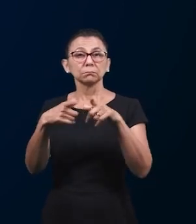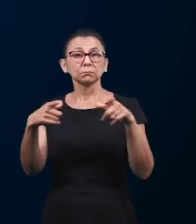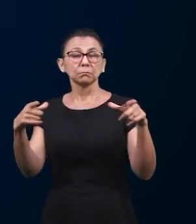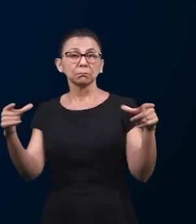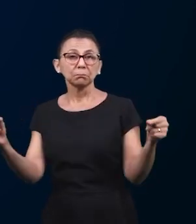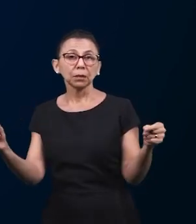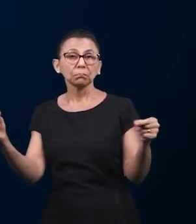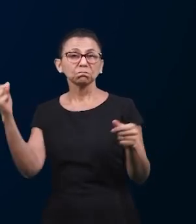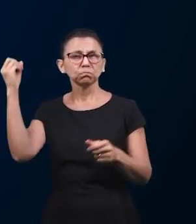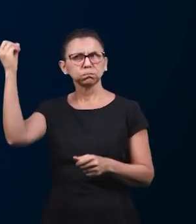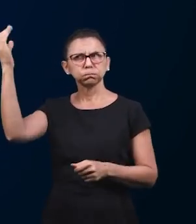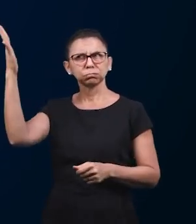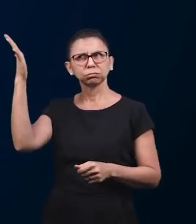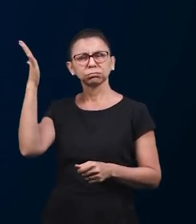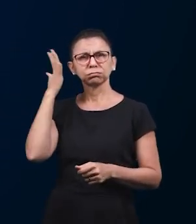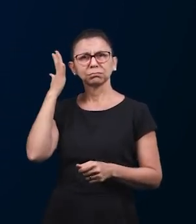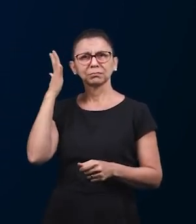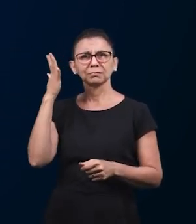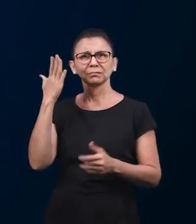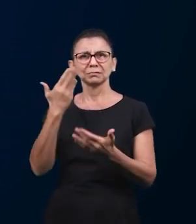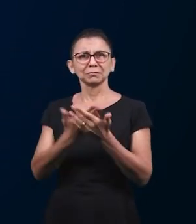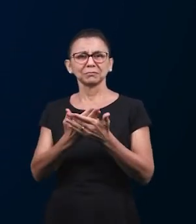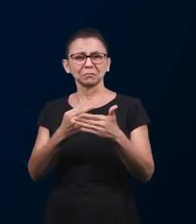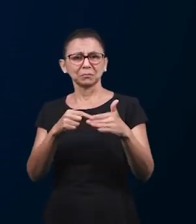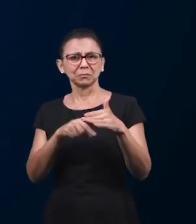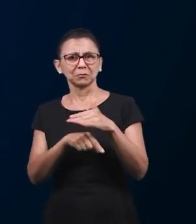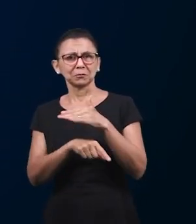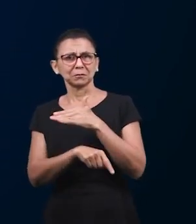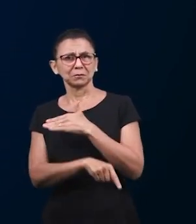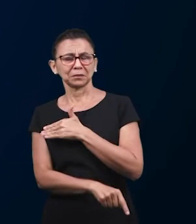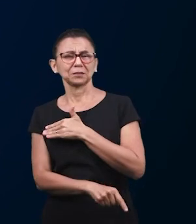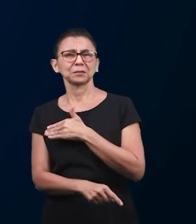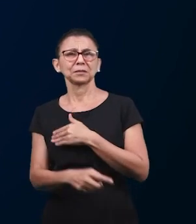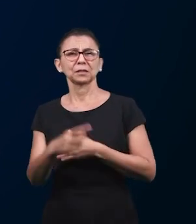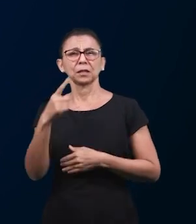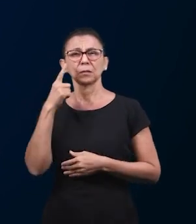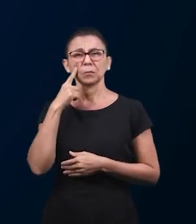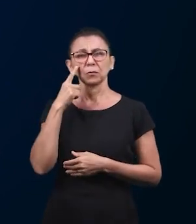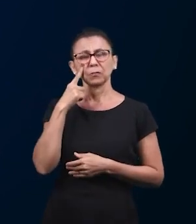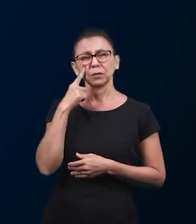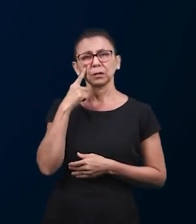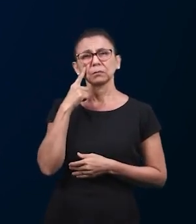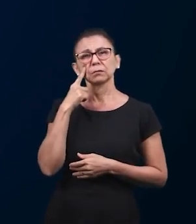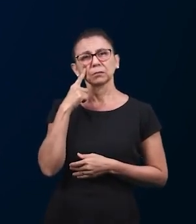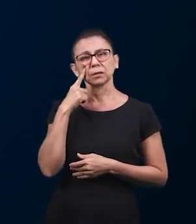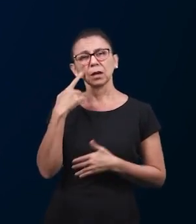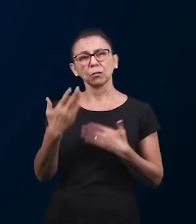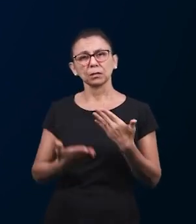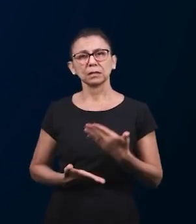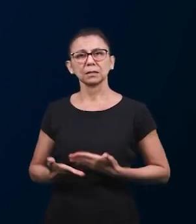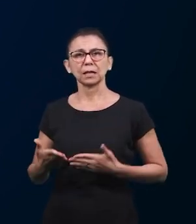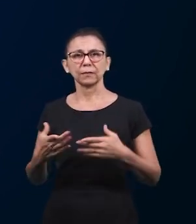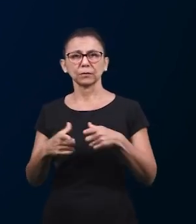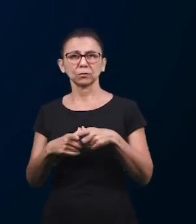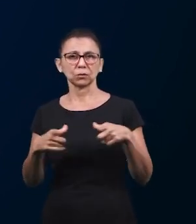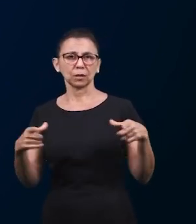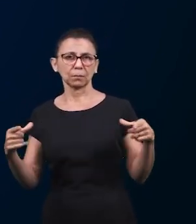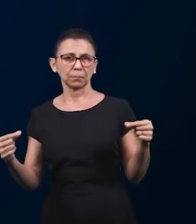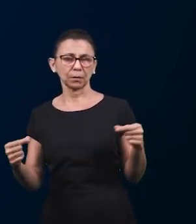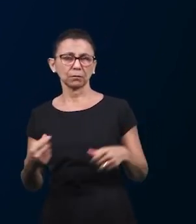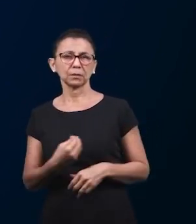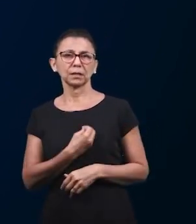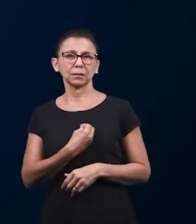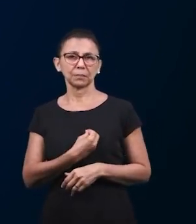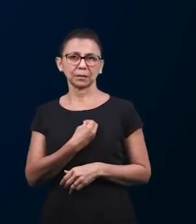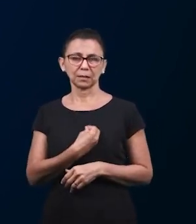учения они приходят доходят до них со всей глубиной и он видит это мы видим